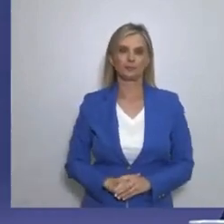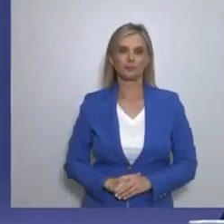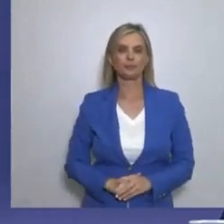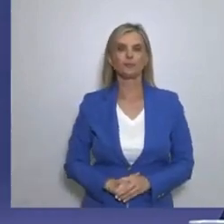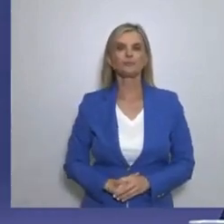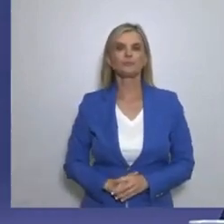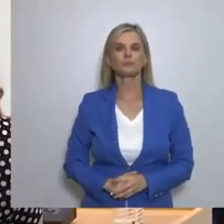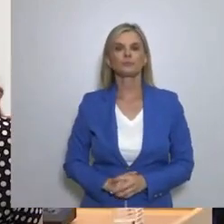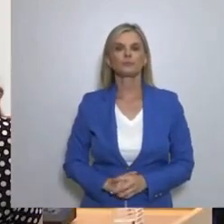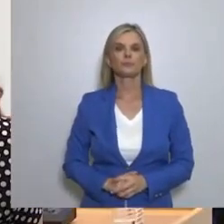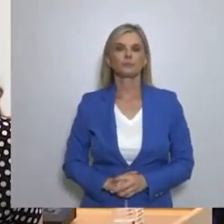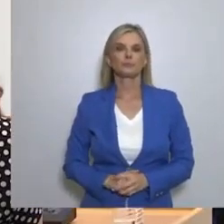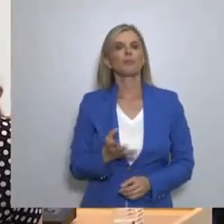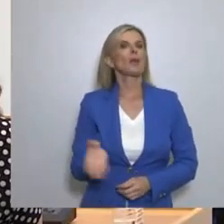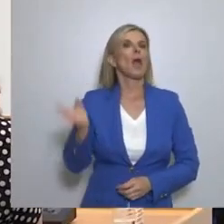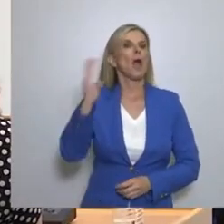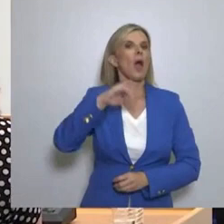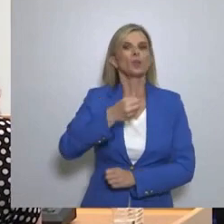Επόμενος, επόμενη ερώτηση.